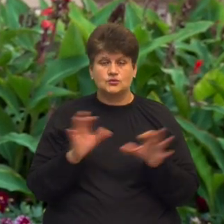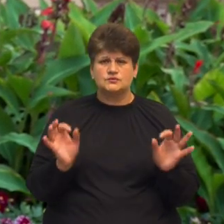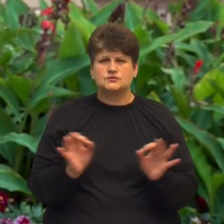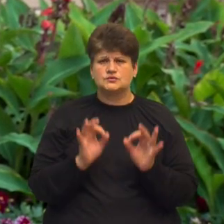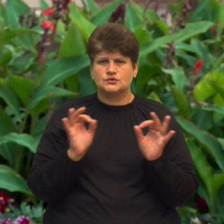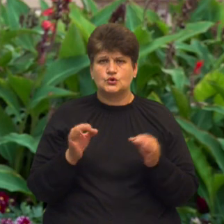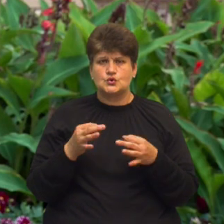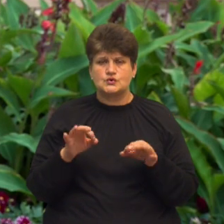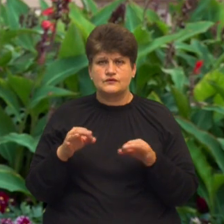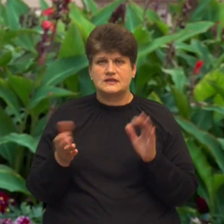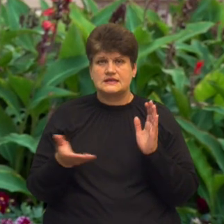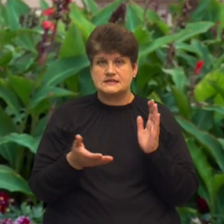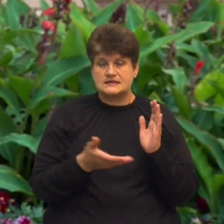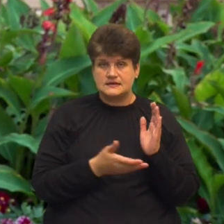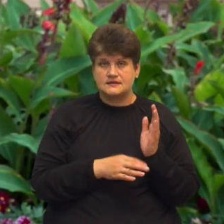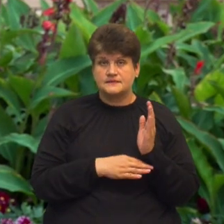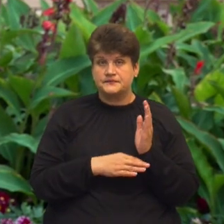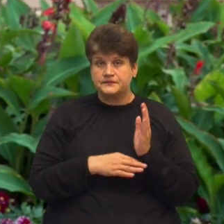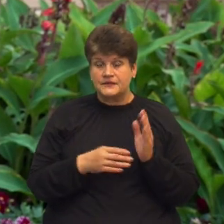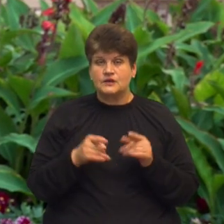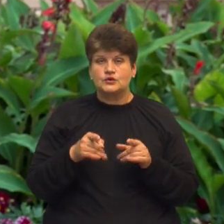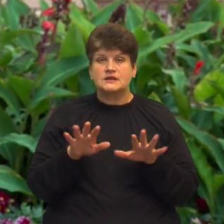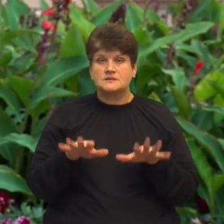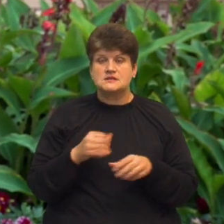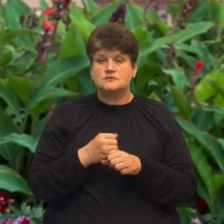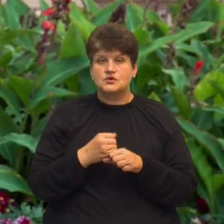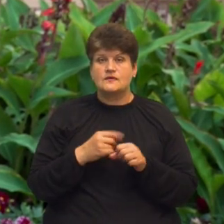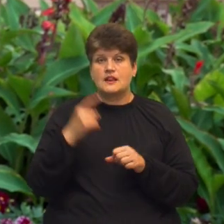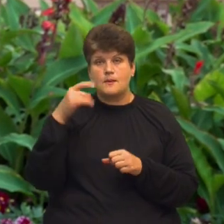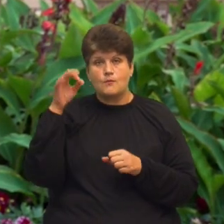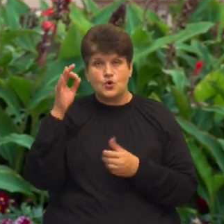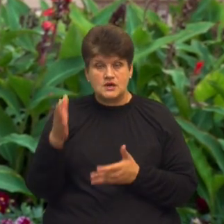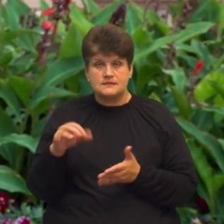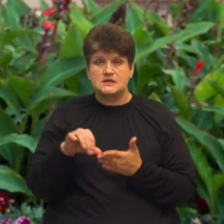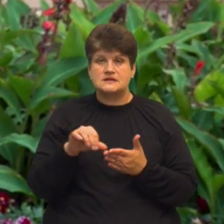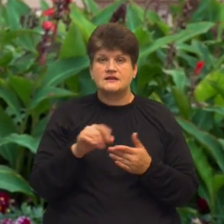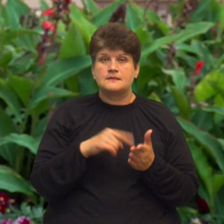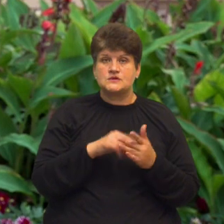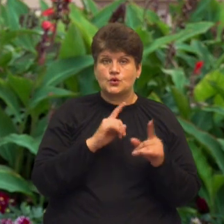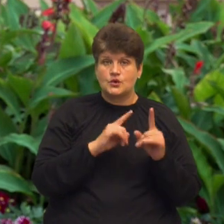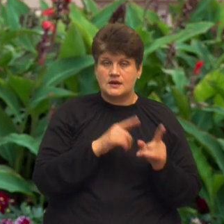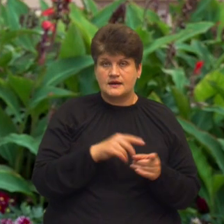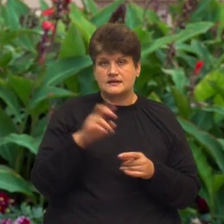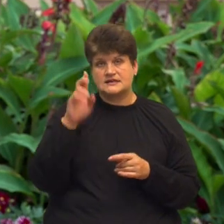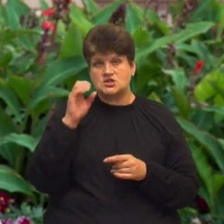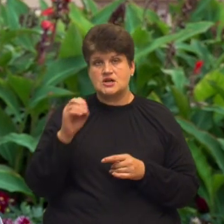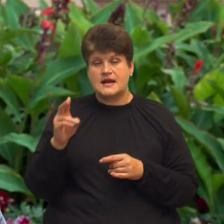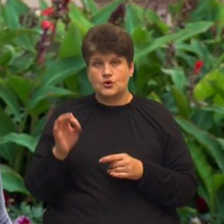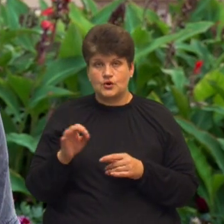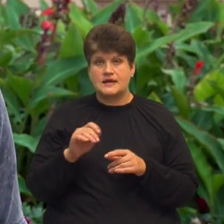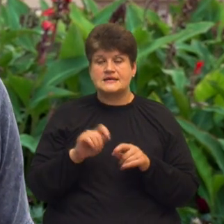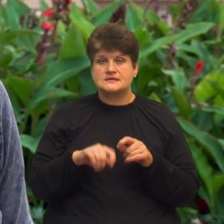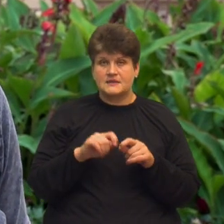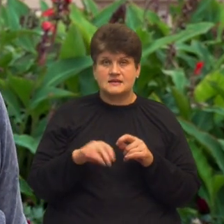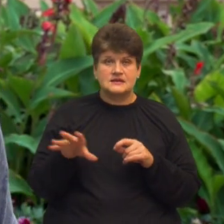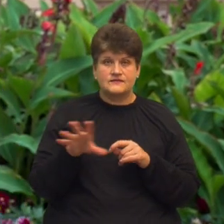дозволів на зрізання зелених насаджень. Тоді на місці працювала поліція, представники міської ради, держакова інспекція. Всі матеріали знаходяться на